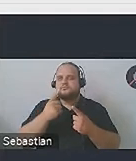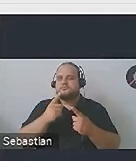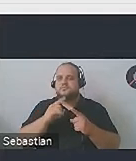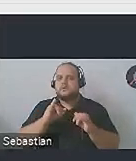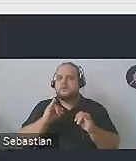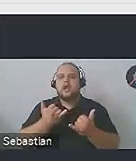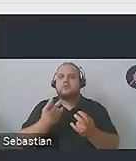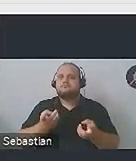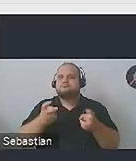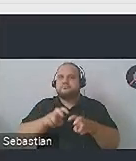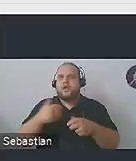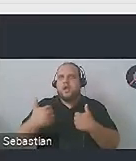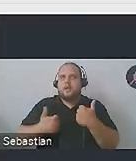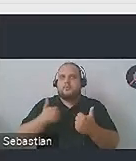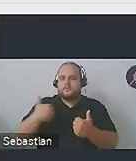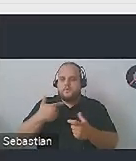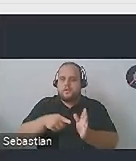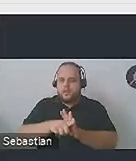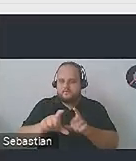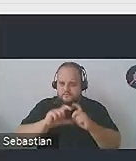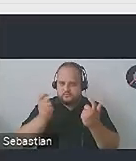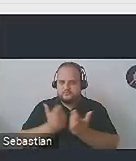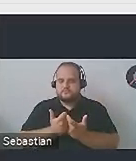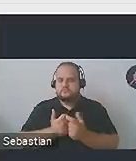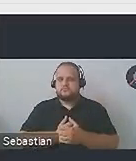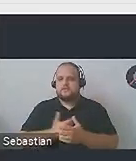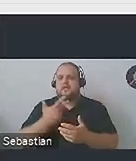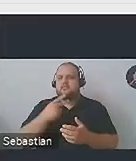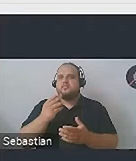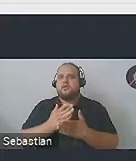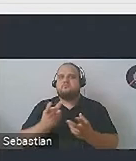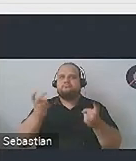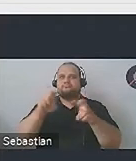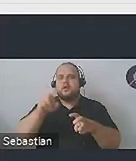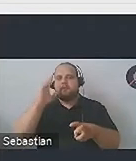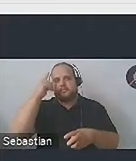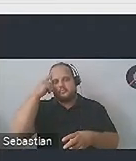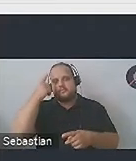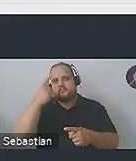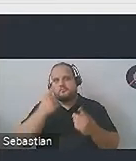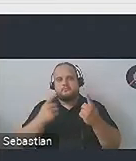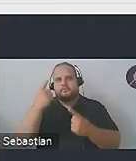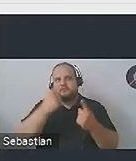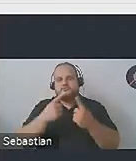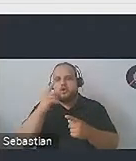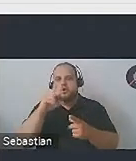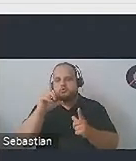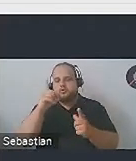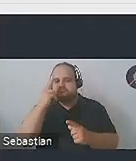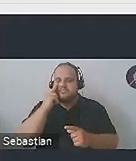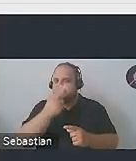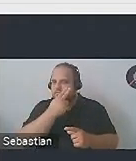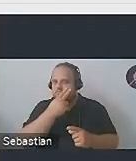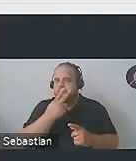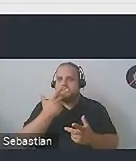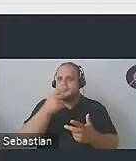jak stworzyć go, był dostępny dla wszystkich, a nie stworzyć produkt, a potem martwić się, że osoba niewidoma nie może z niego skorzystać. Dobrze?